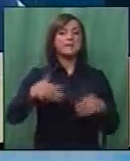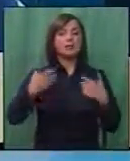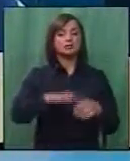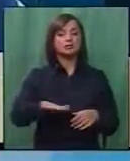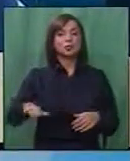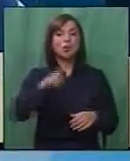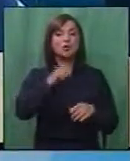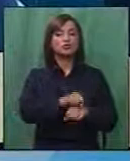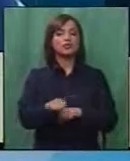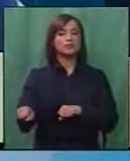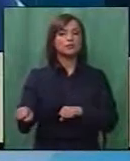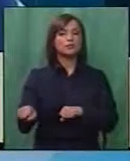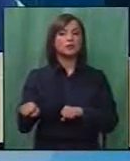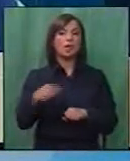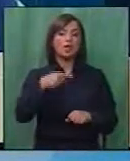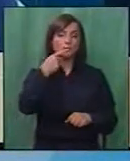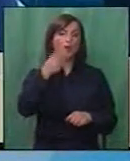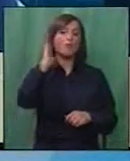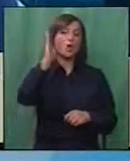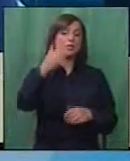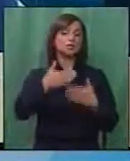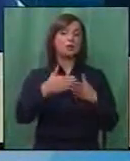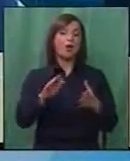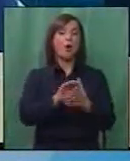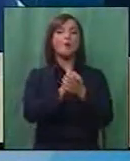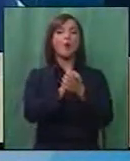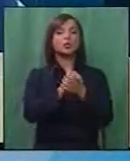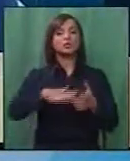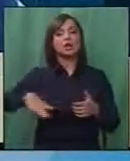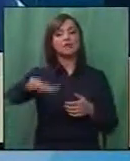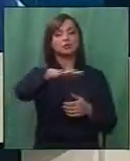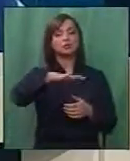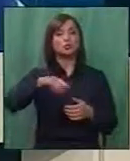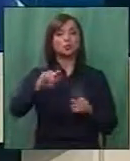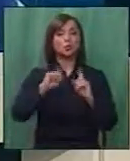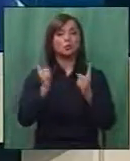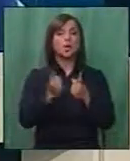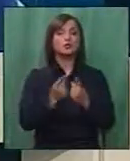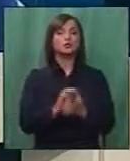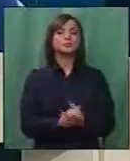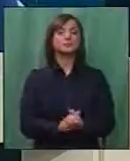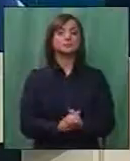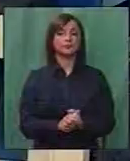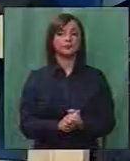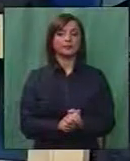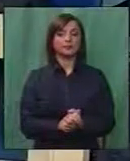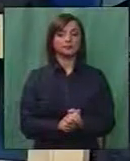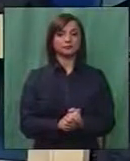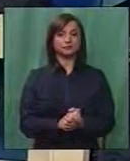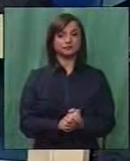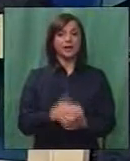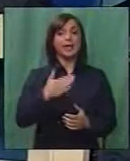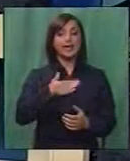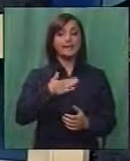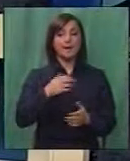жртви што се. Боравам воеднина. Поздрав до студијото. Благодарам. И да завршам. Значи... Значи,